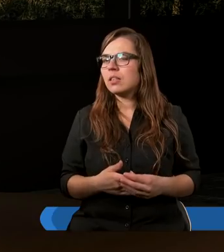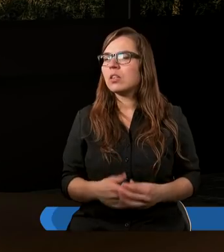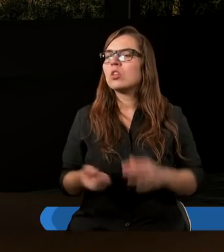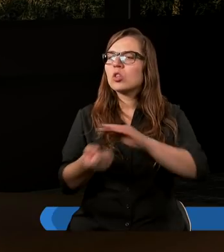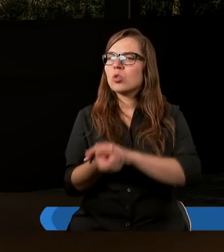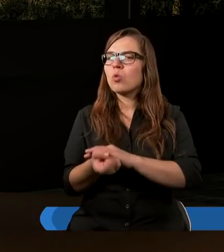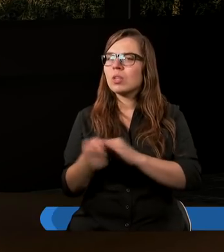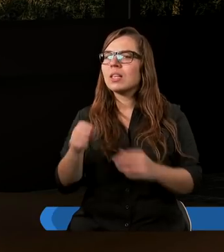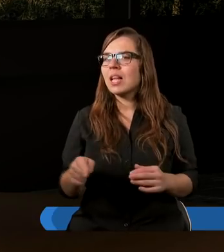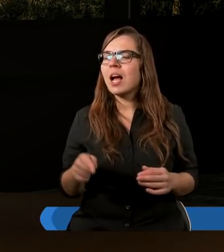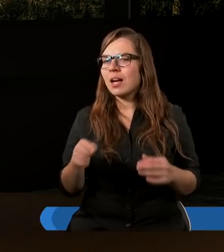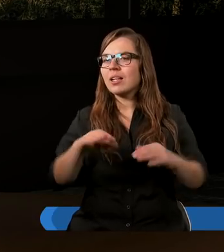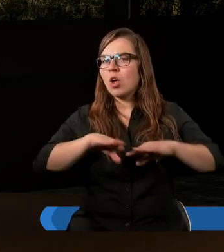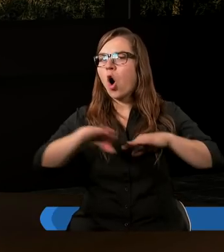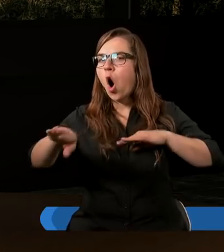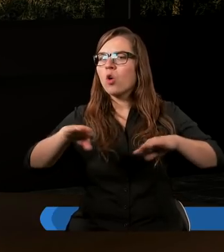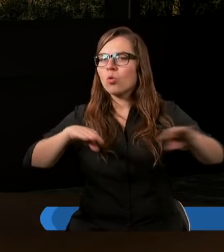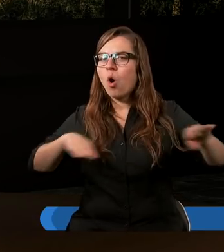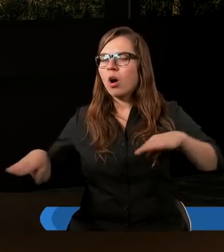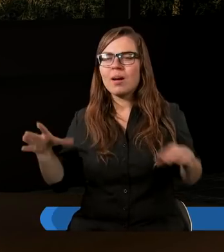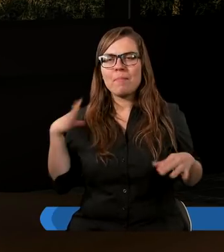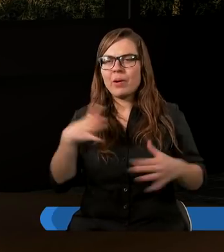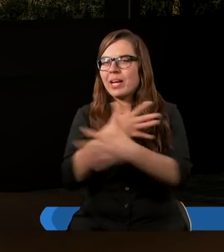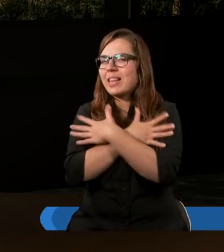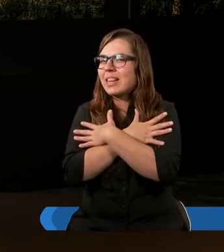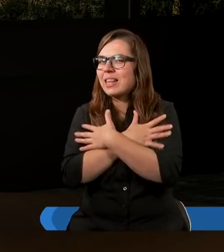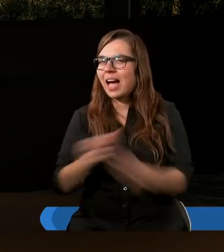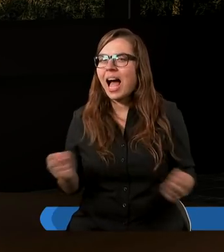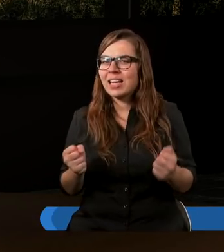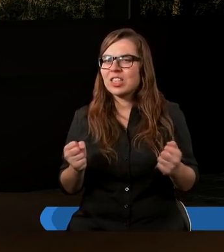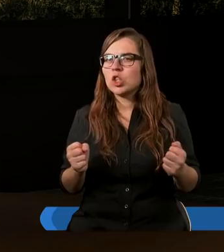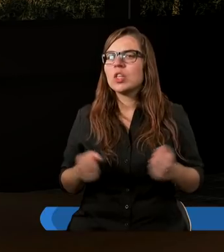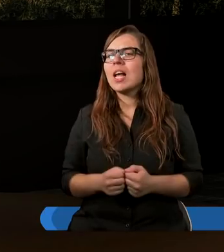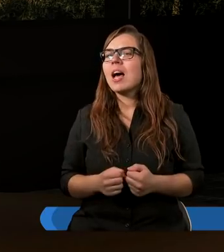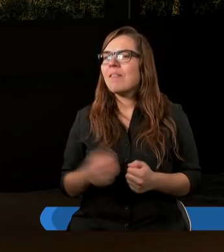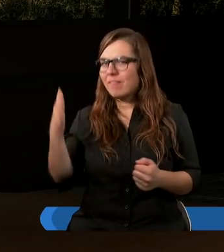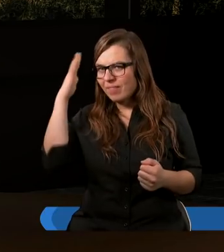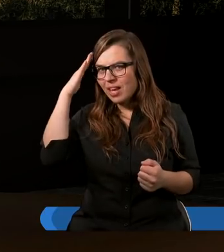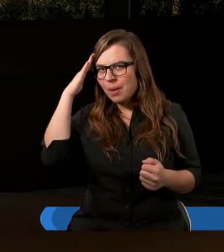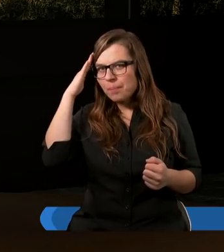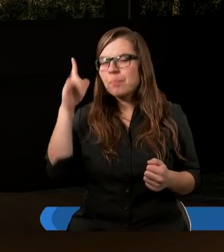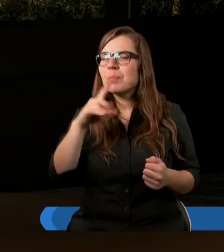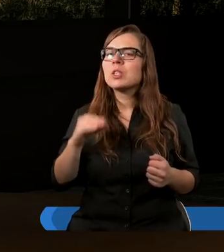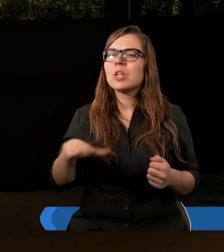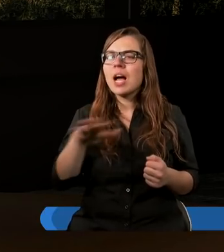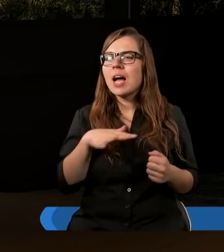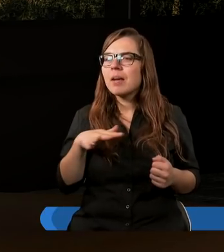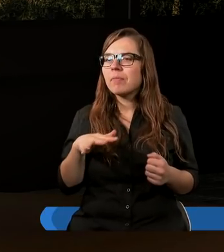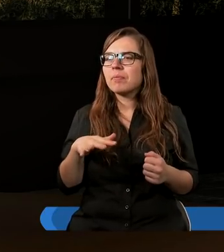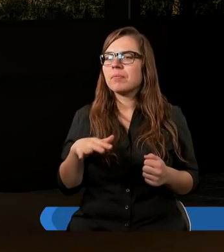Skutki tej rozłąki były tragiczne i wiemy, że naprawdę